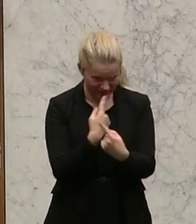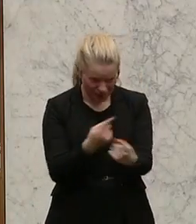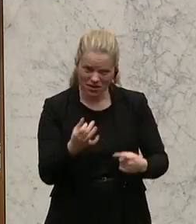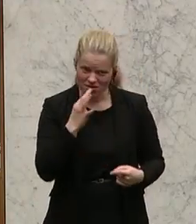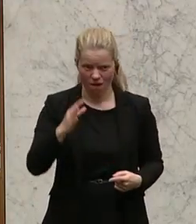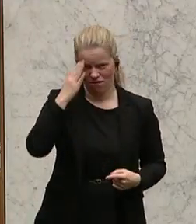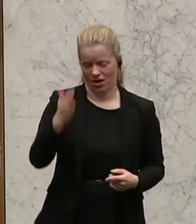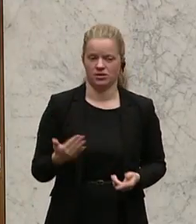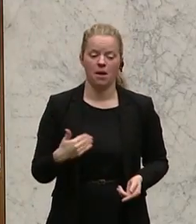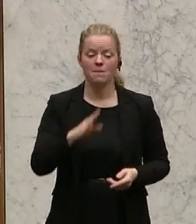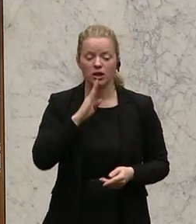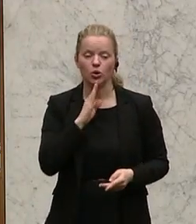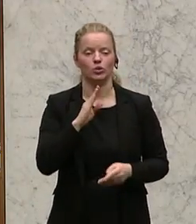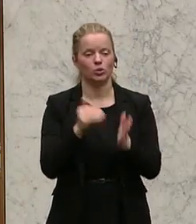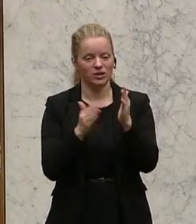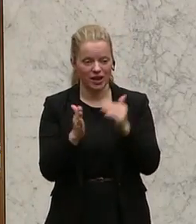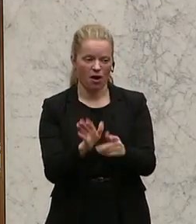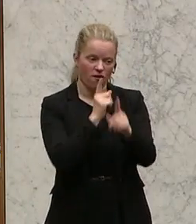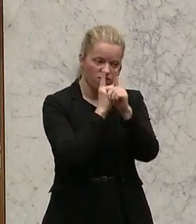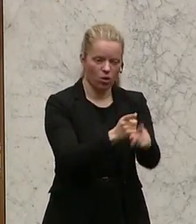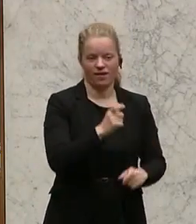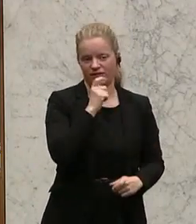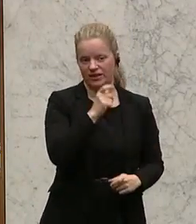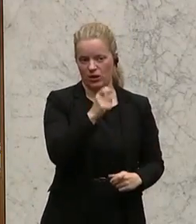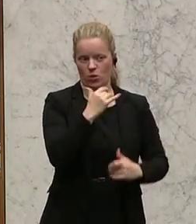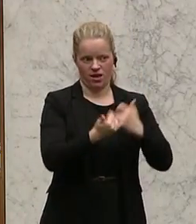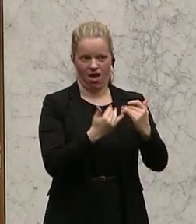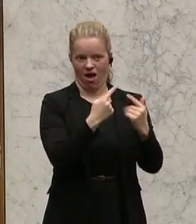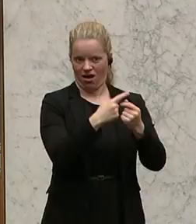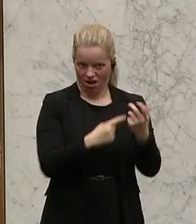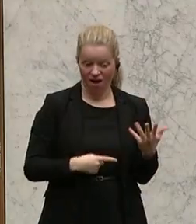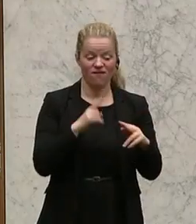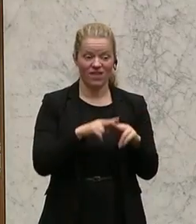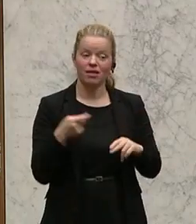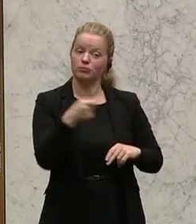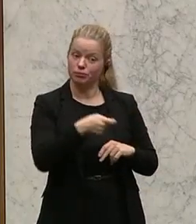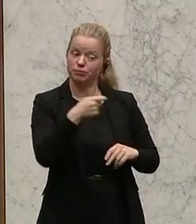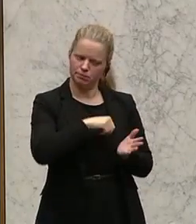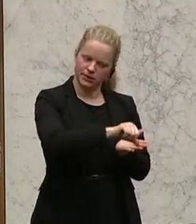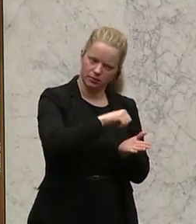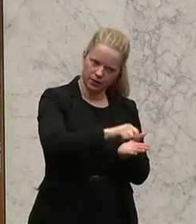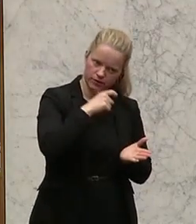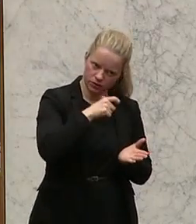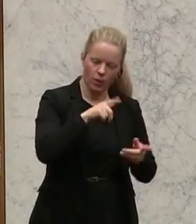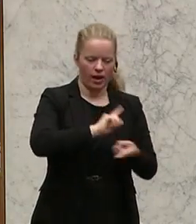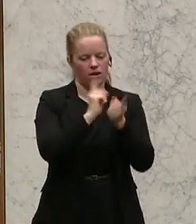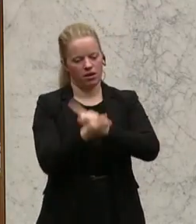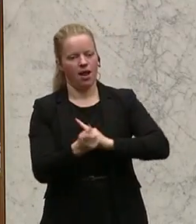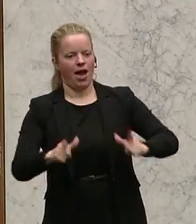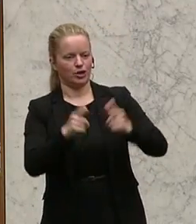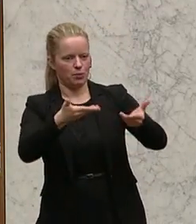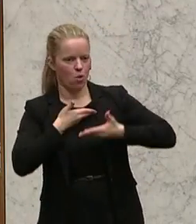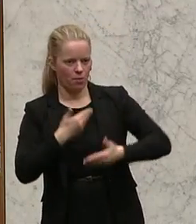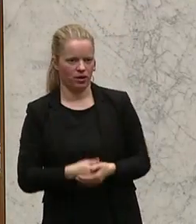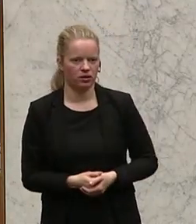Pensionssystem ein Versicherungsprinzip ist. Nur wenn man in das Pensionssystem einzahlt, dann bekommt man auch eine Leistung daraus.